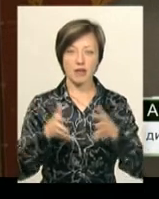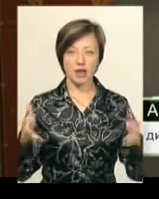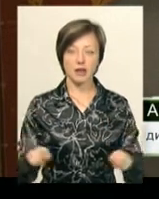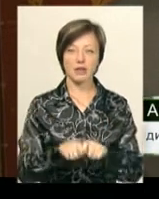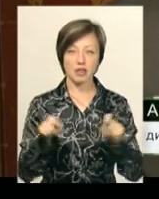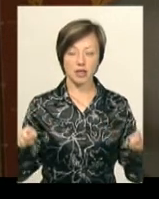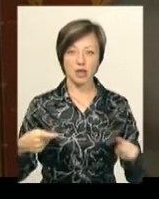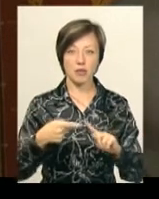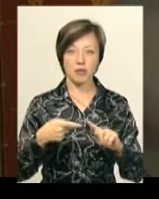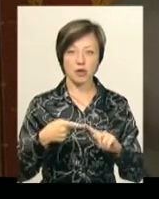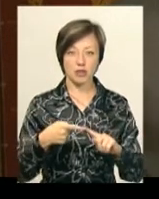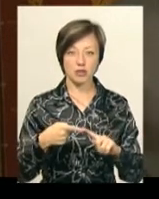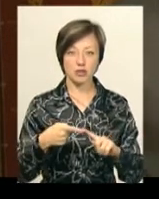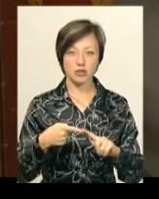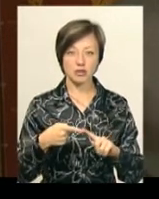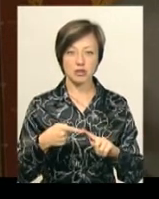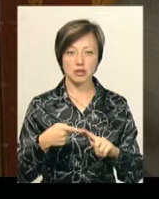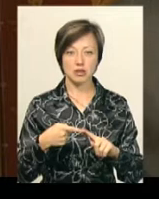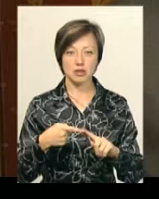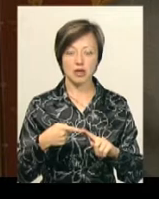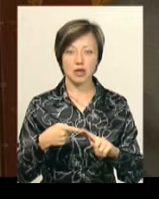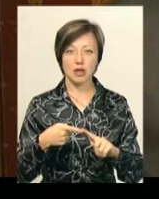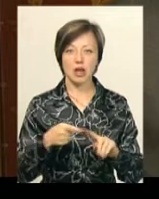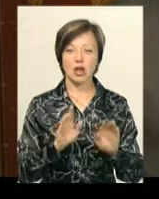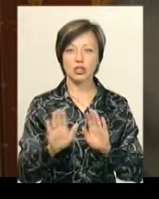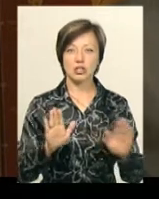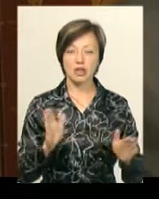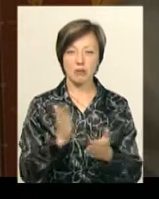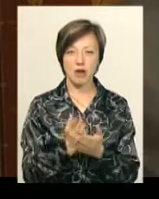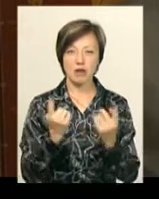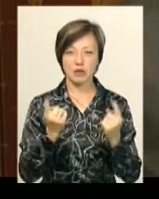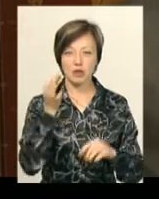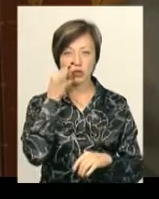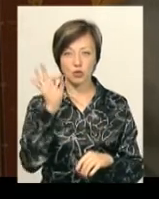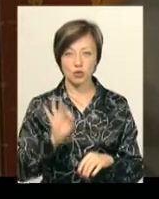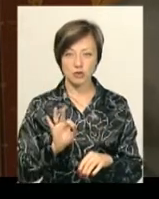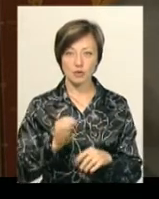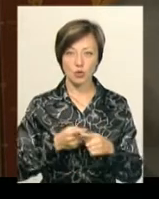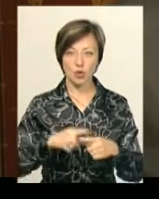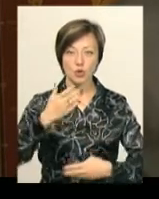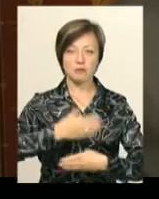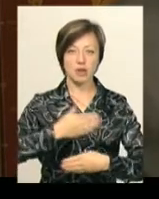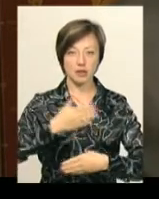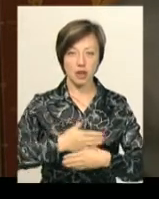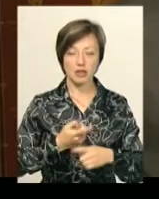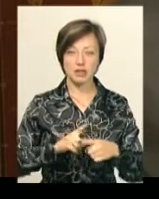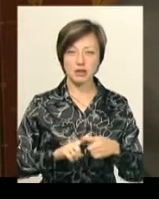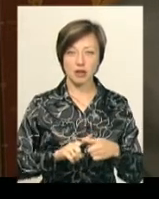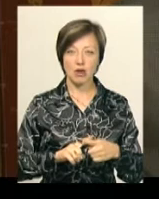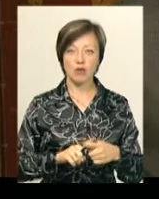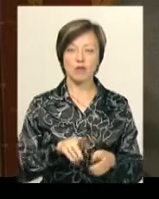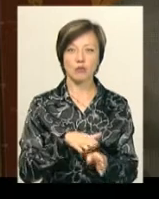По-перше, Людмила Колосовича, режисер, має неабиякий досвід у постановці цього спектаклю. Ця вистава